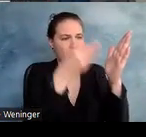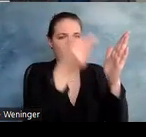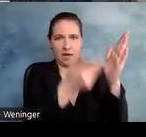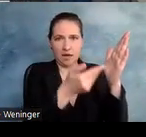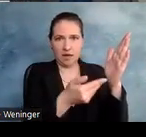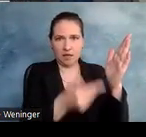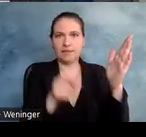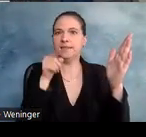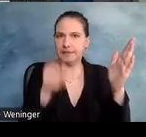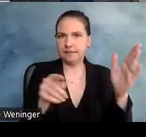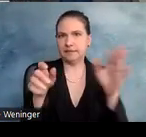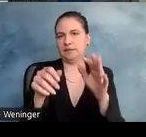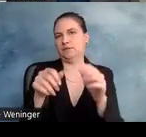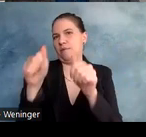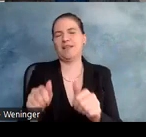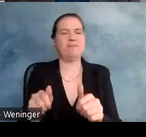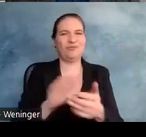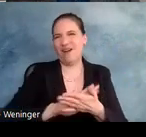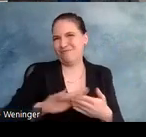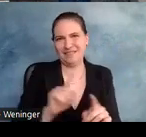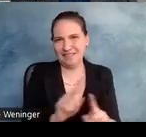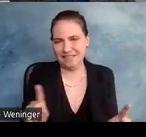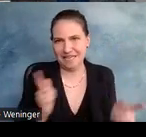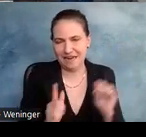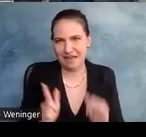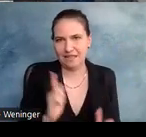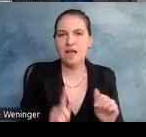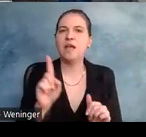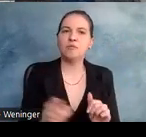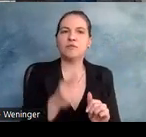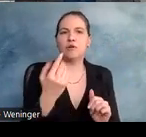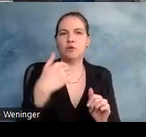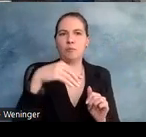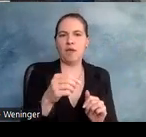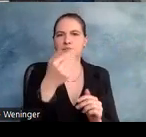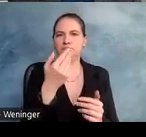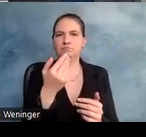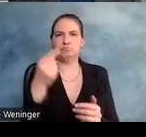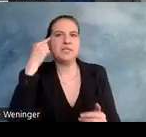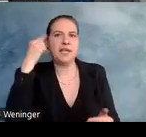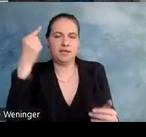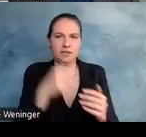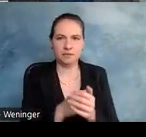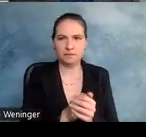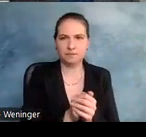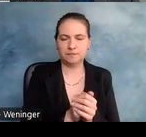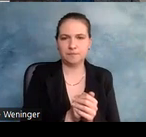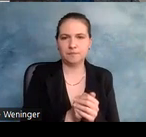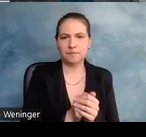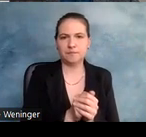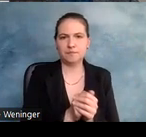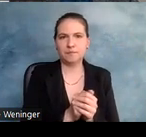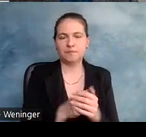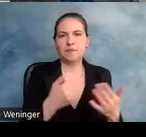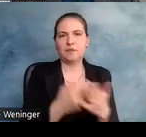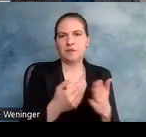Format wählen. Aber so einfach ist es leider nichts und es ist immer schon auch ein bisschen eine Ermessensfrage. Und ich habe jetzt einfach solche